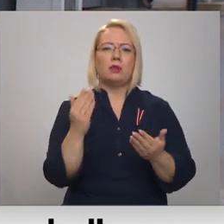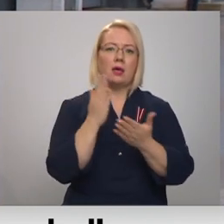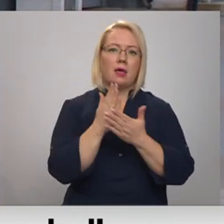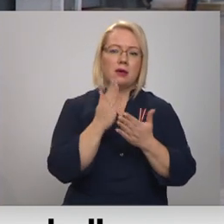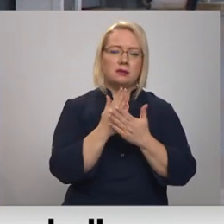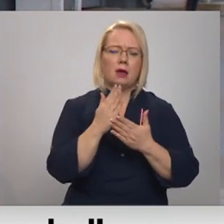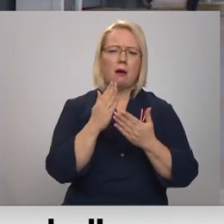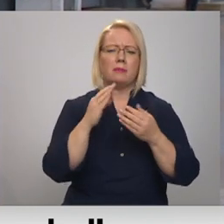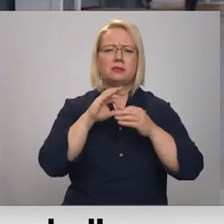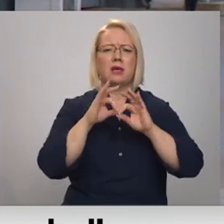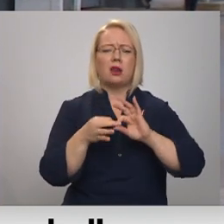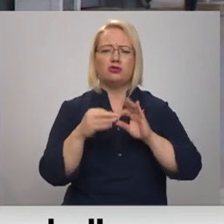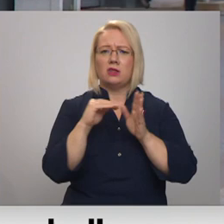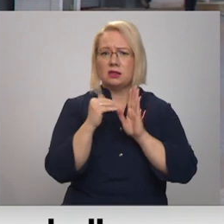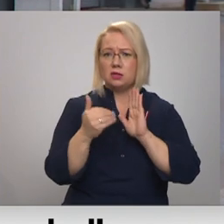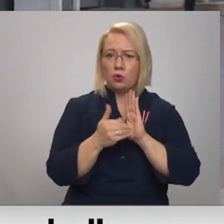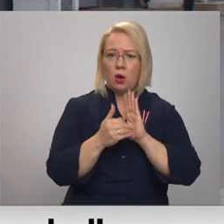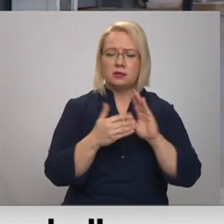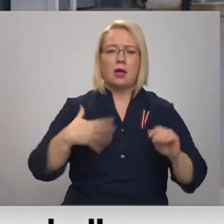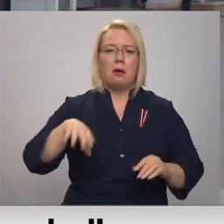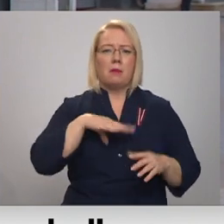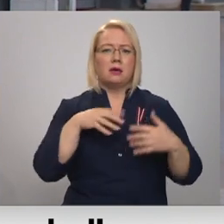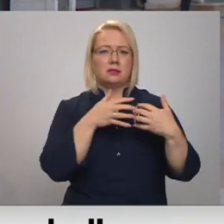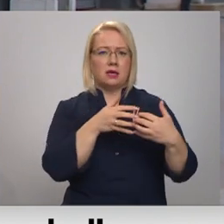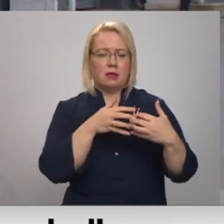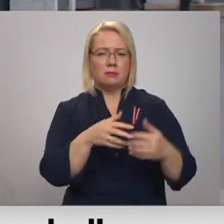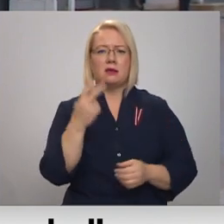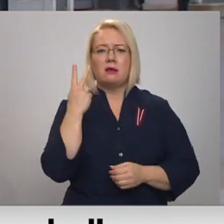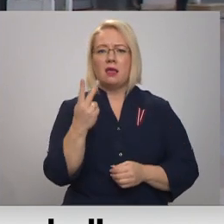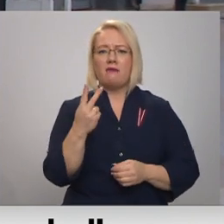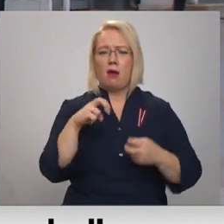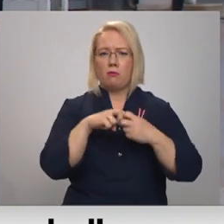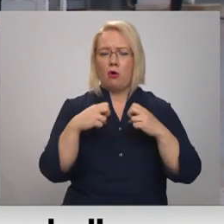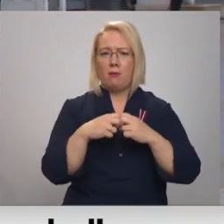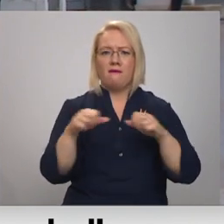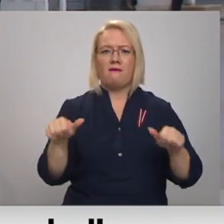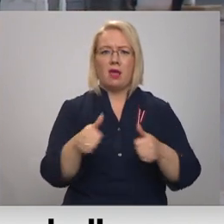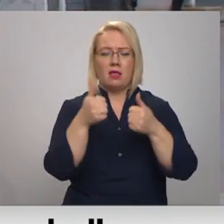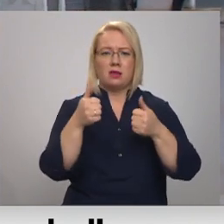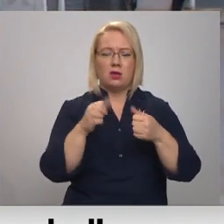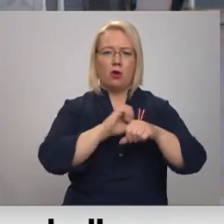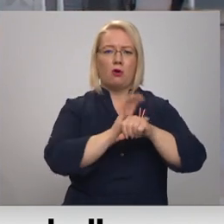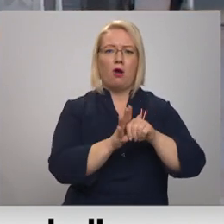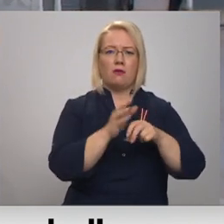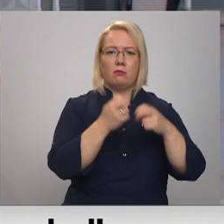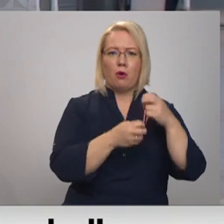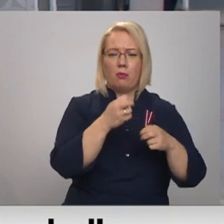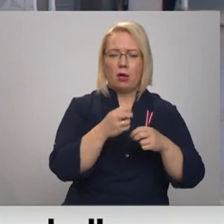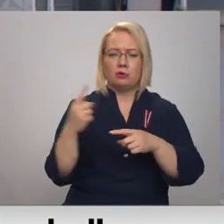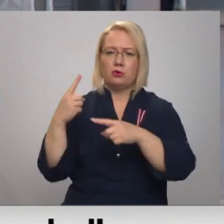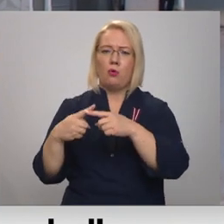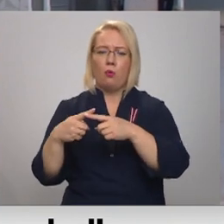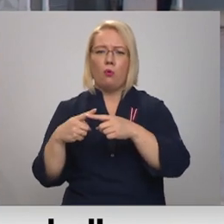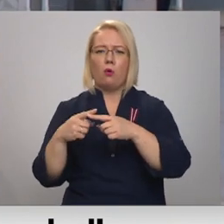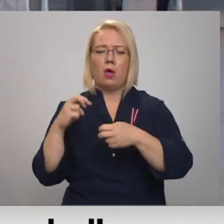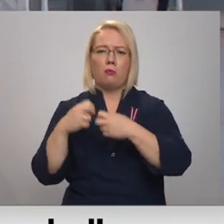sarežģītā situācijā. Mēs cīnamies ar divām krīzēm vienlaicīgi. Ar Covid krīzi un ar krīzi uz